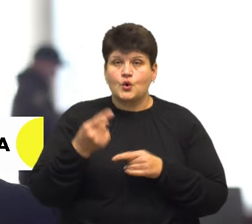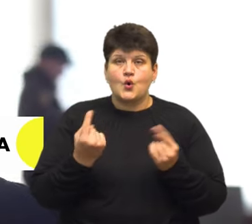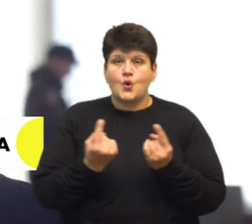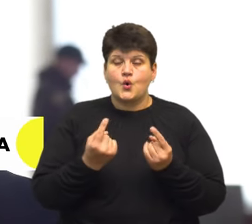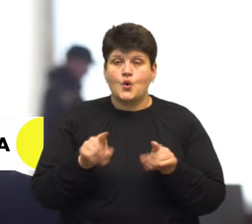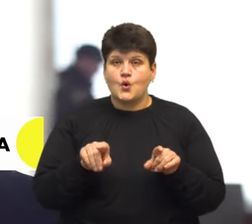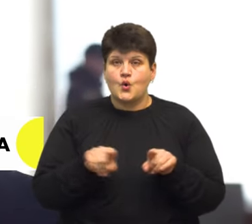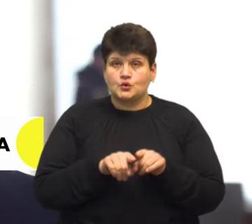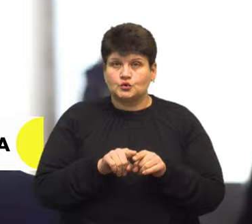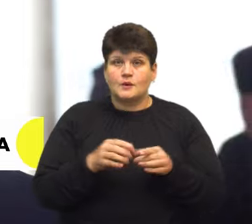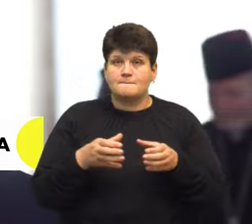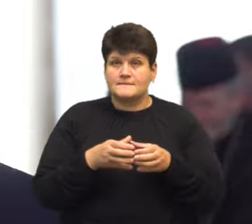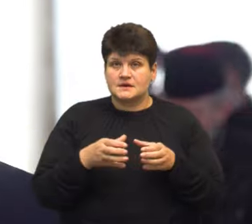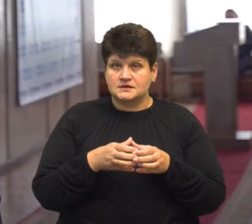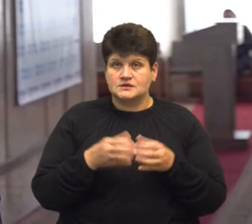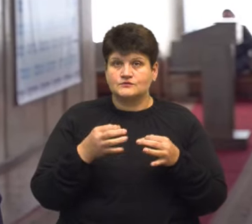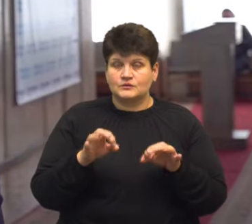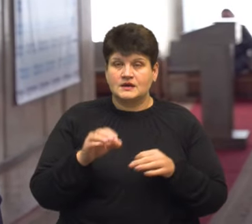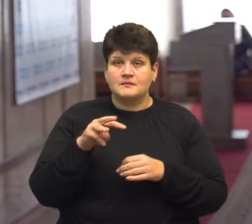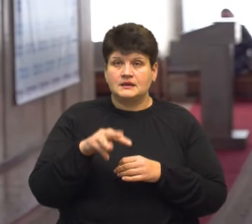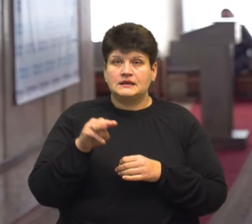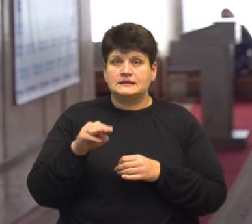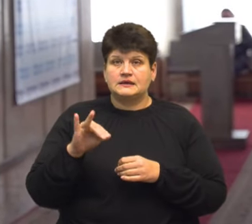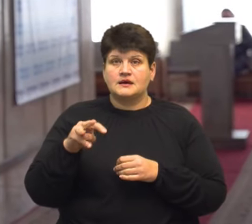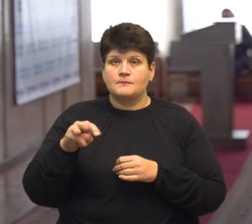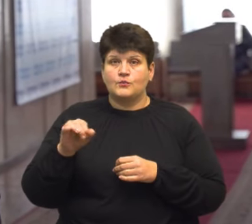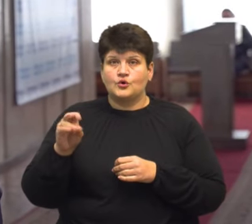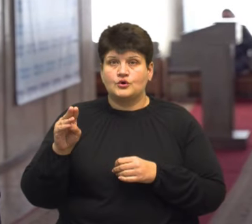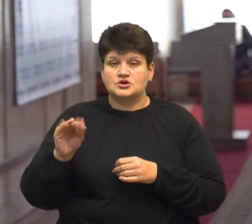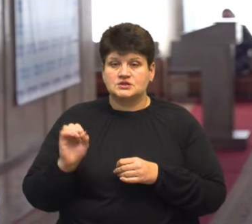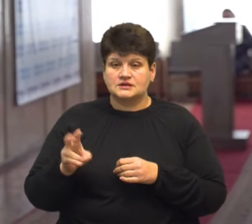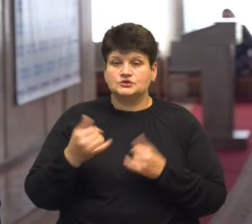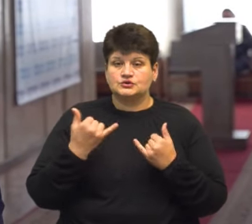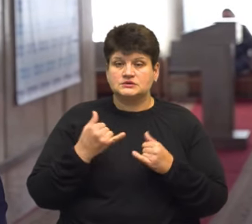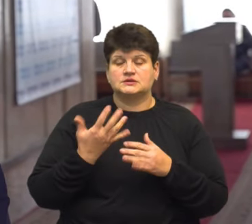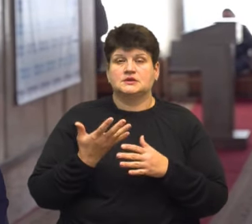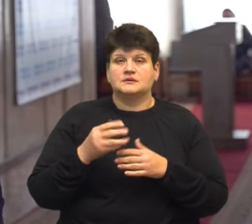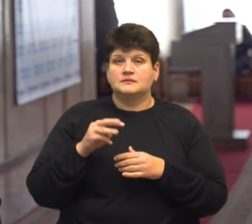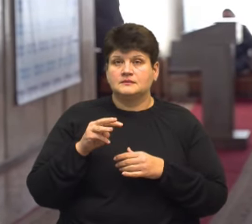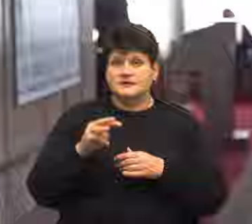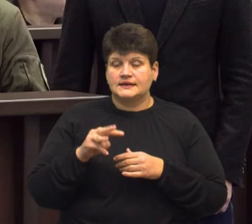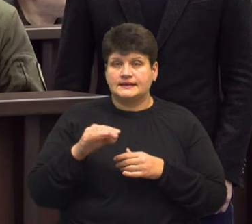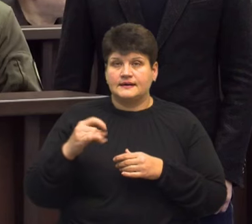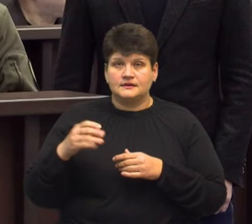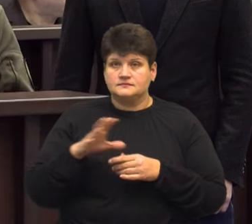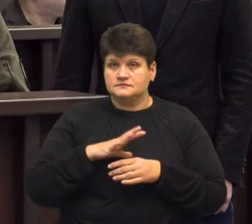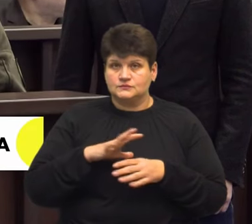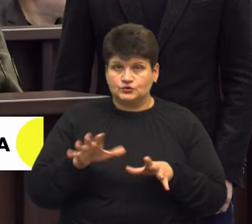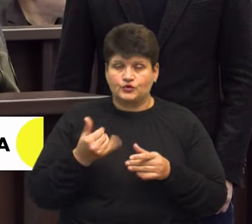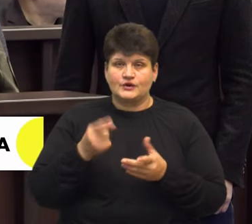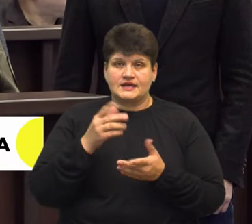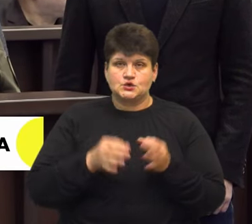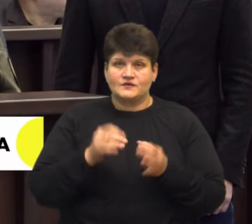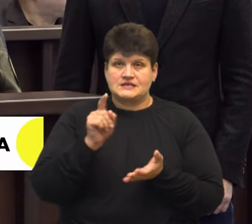голова фракції «Свобода» Михайло Тимошик. На сесії сьогодні Михайло Єсловича не буде. У нього є судобезобов'язання. На сесії